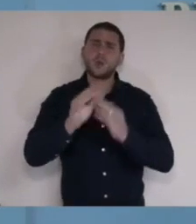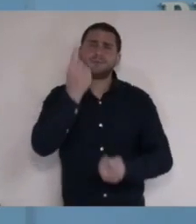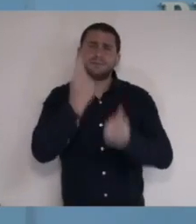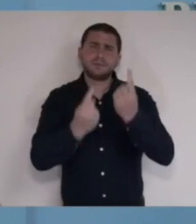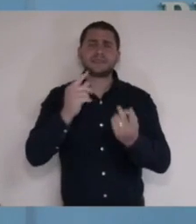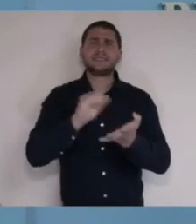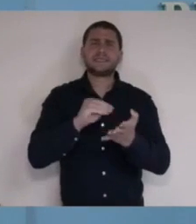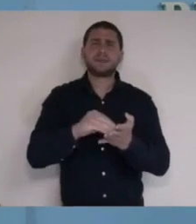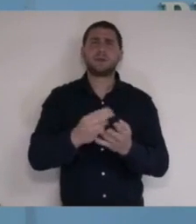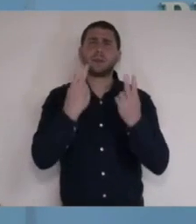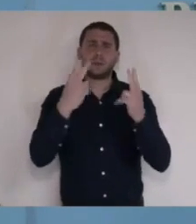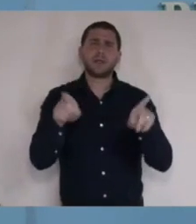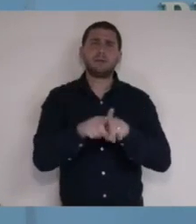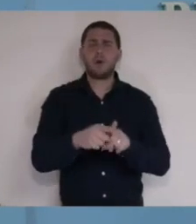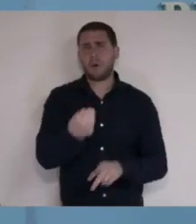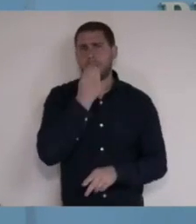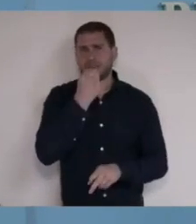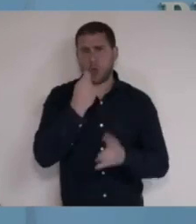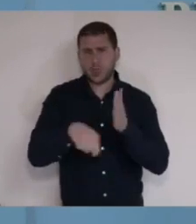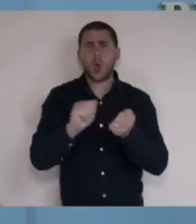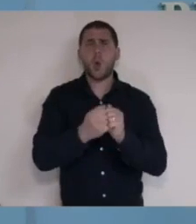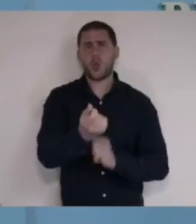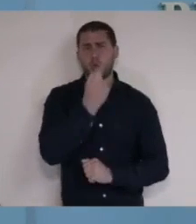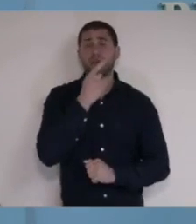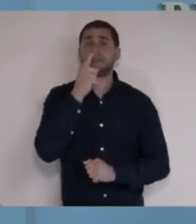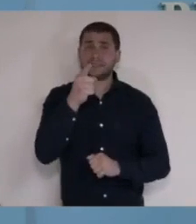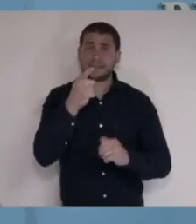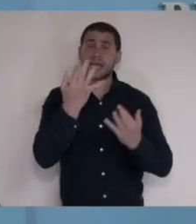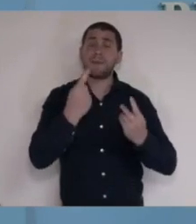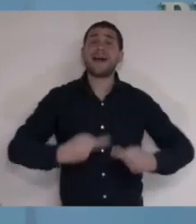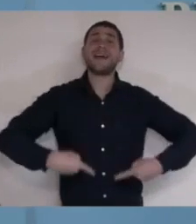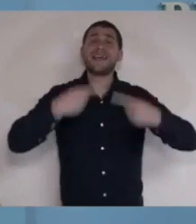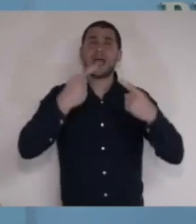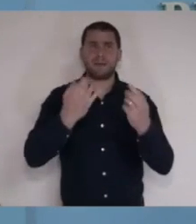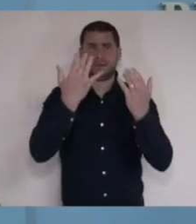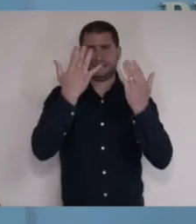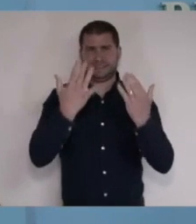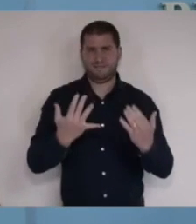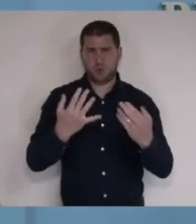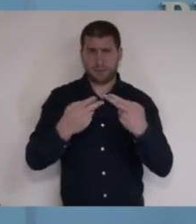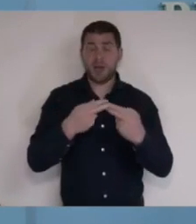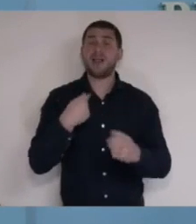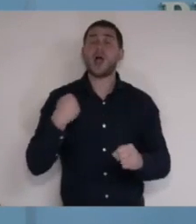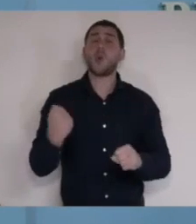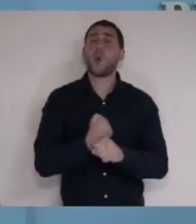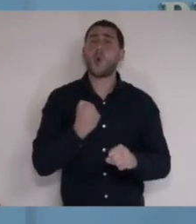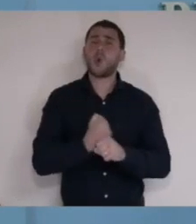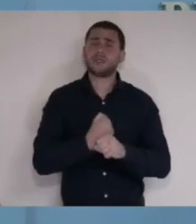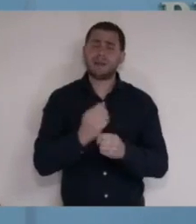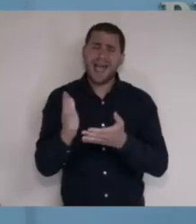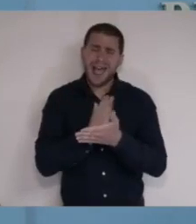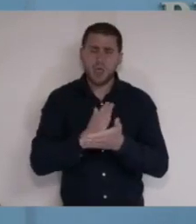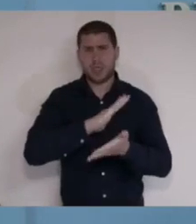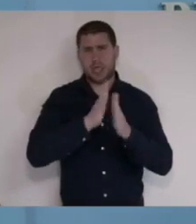צרכים חיוניים כמו מזון ותרופות. זה עניין של יממות ספורות, ואנחנו עושים את כל